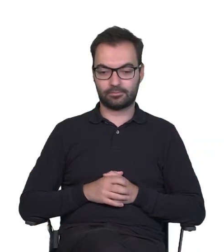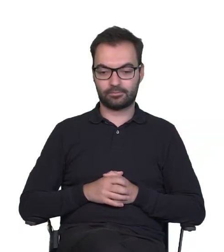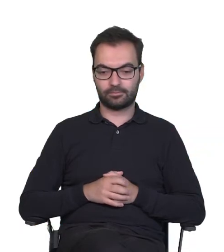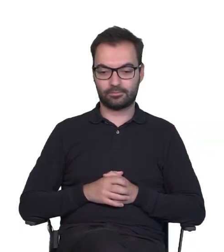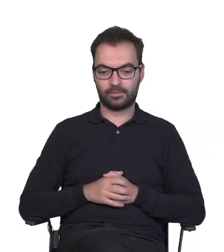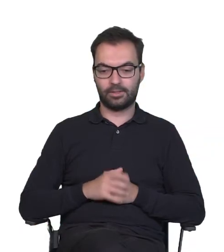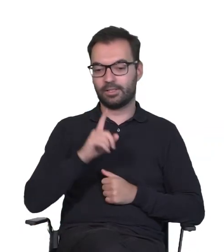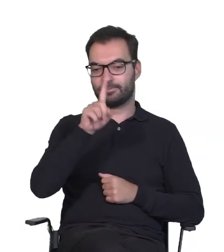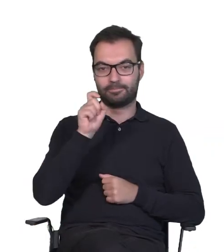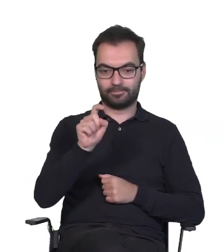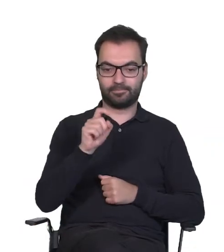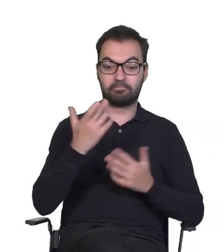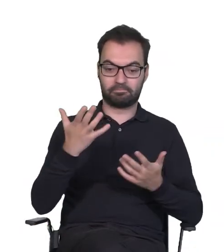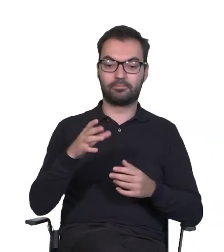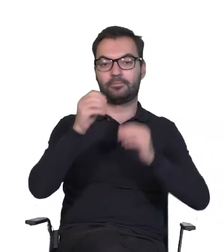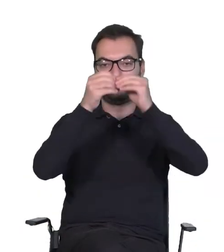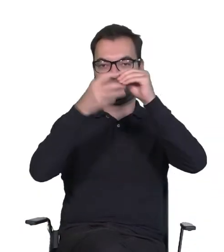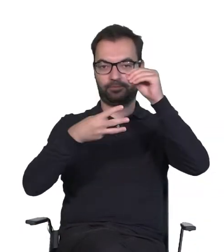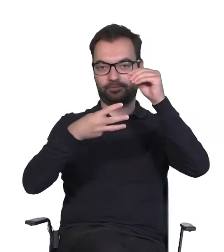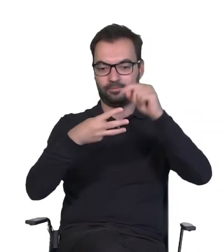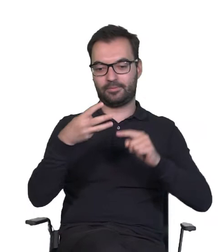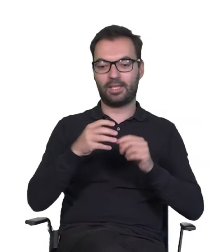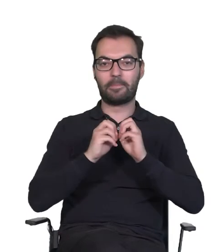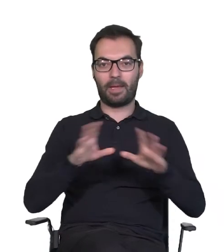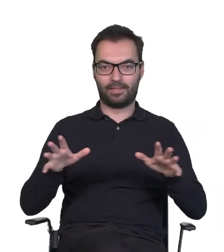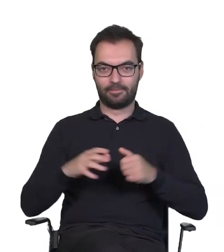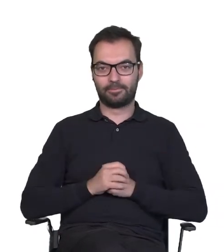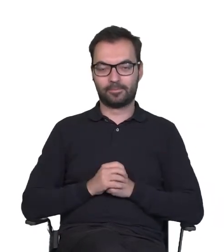Klikając ikonę znaku zapytania pojawiają się nasze social media.